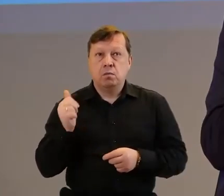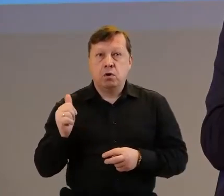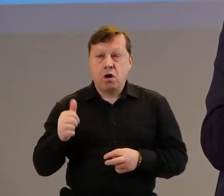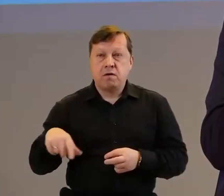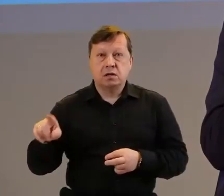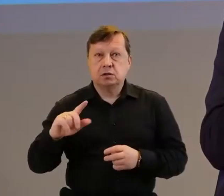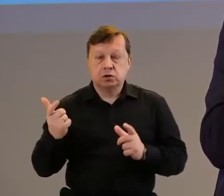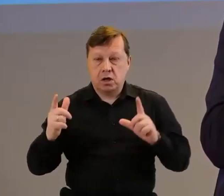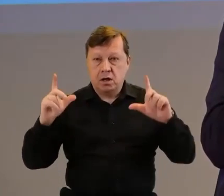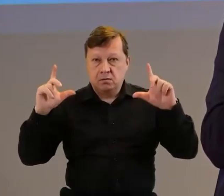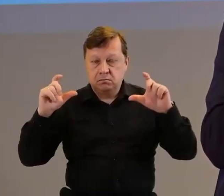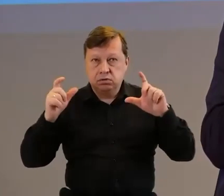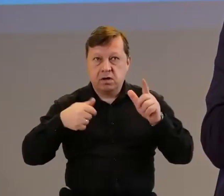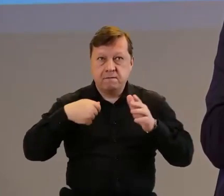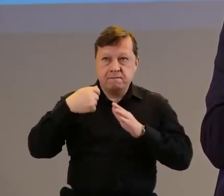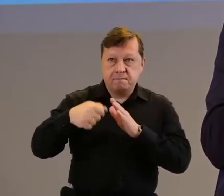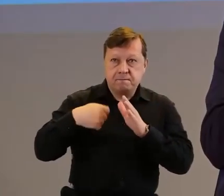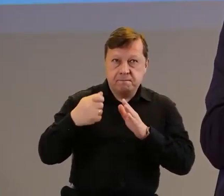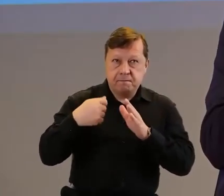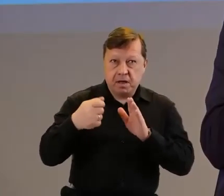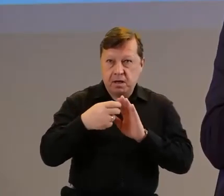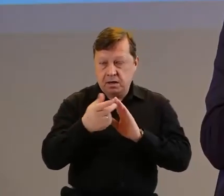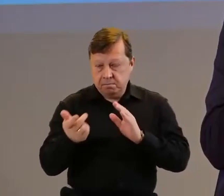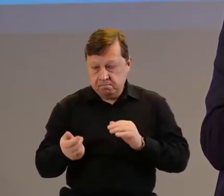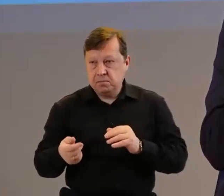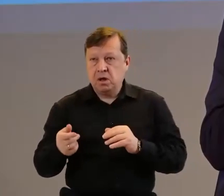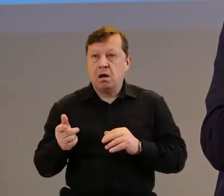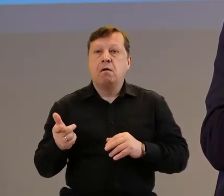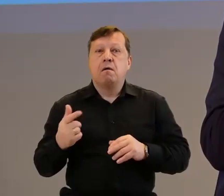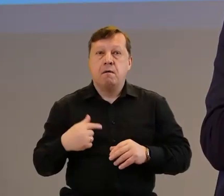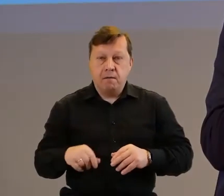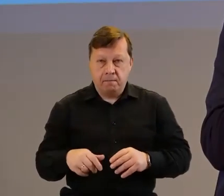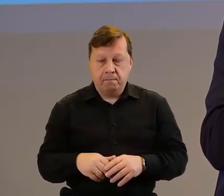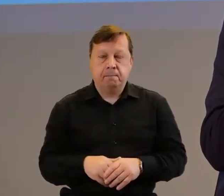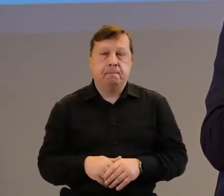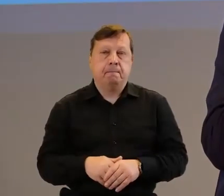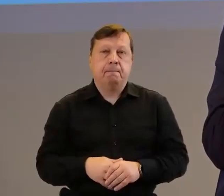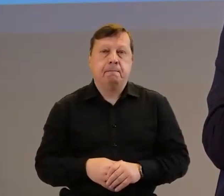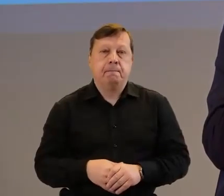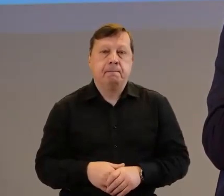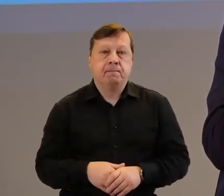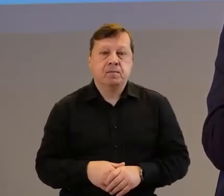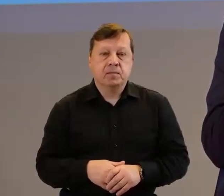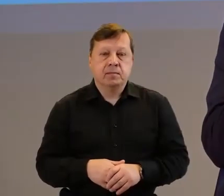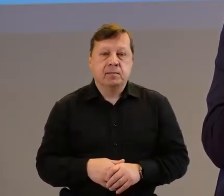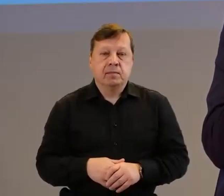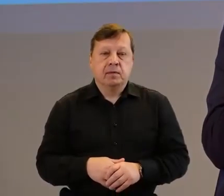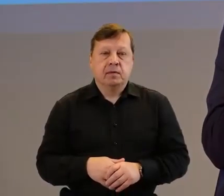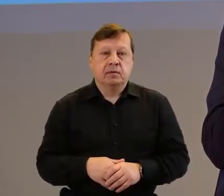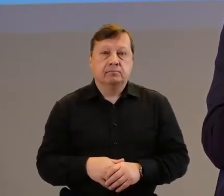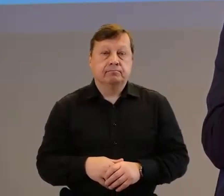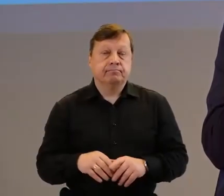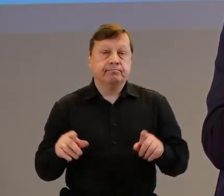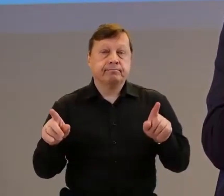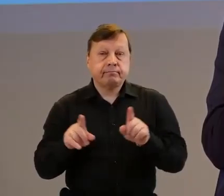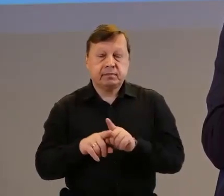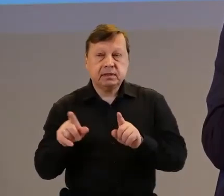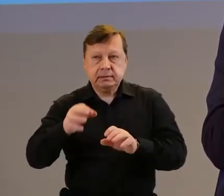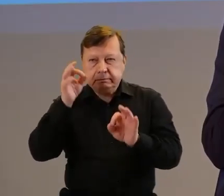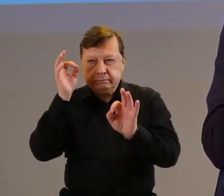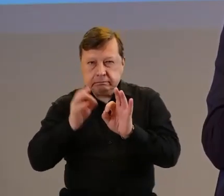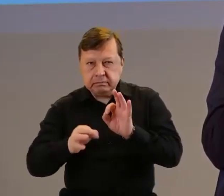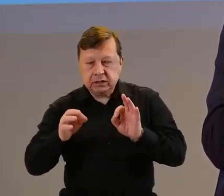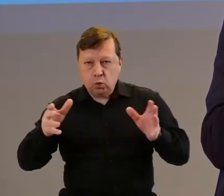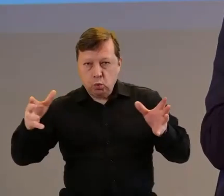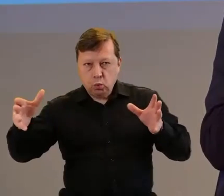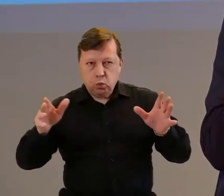ujęcia filmu, to był Mirek, który robił z kolei jedno ze zdjęć, którego tutaj akurat nie widzieliście. Ale również ta precyzja związana